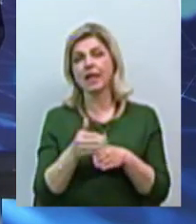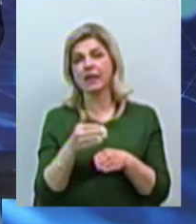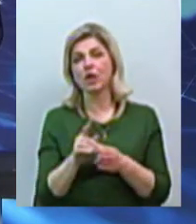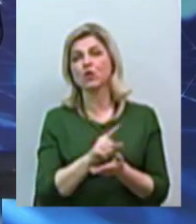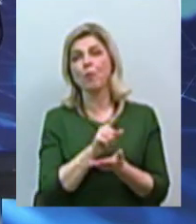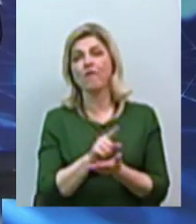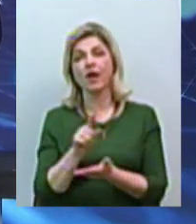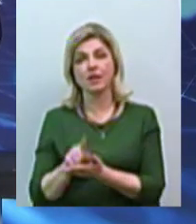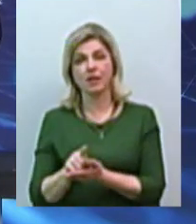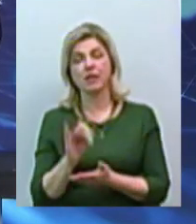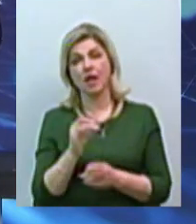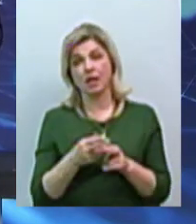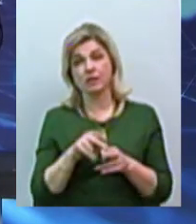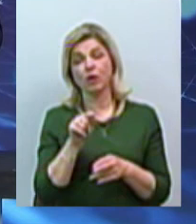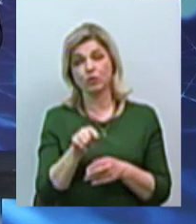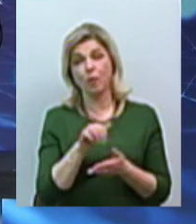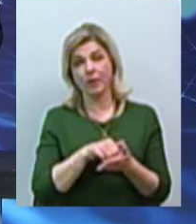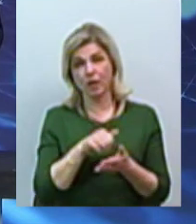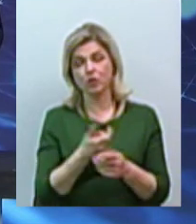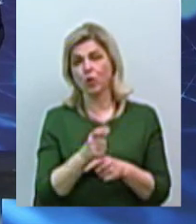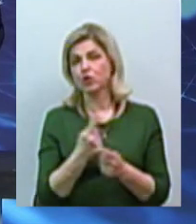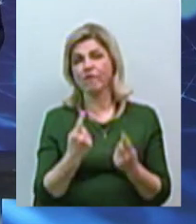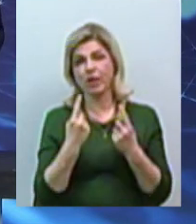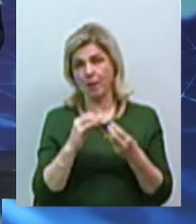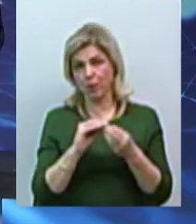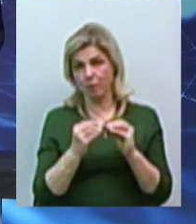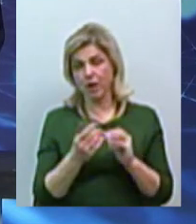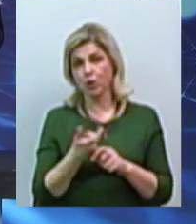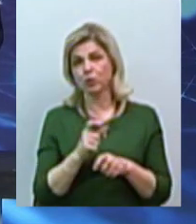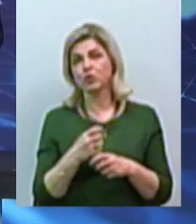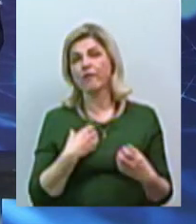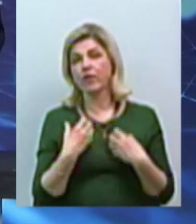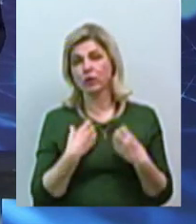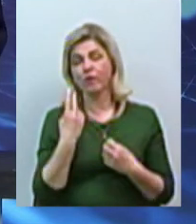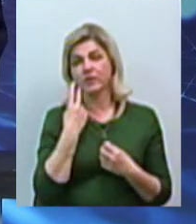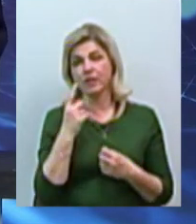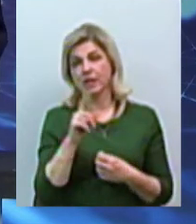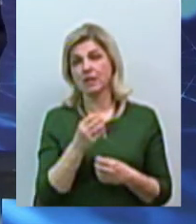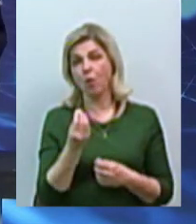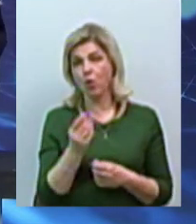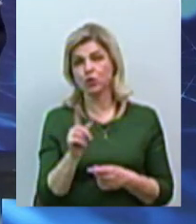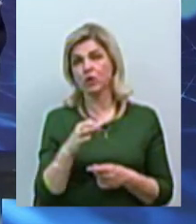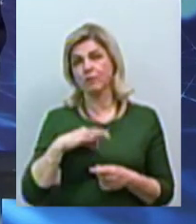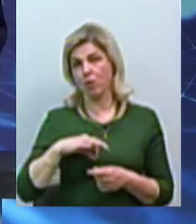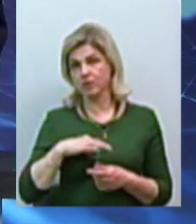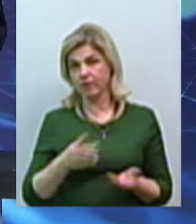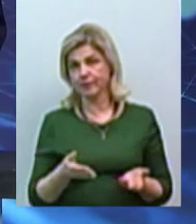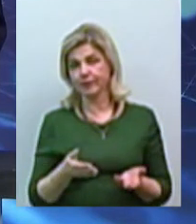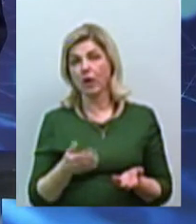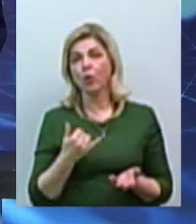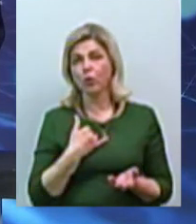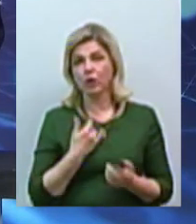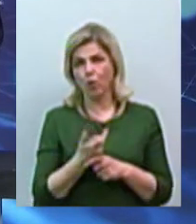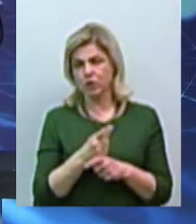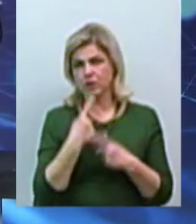'язання. І тому, з того приводу, дуже великі проблеми, ми дуже хвилюємось завжди за ті кошти, які ми використовуємо. Тому в нас дуже